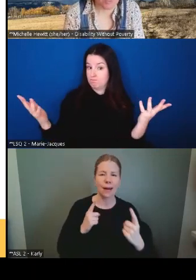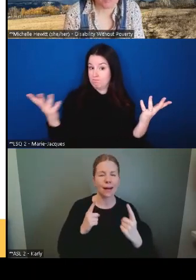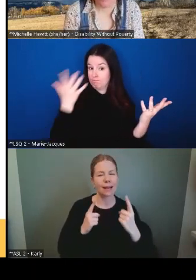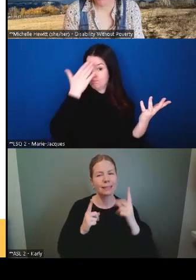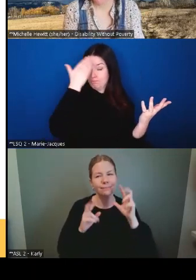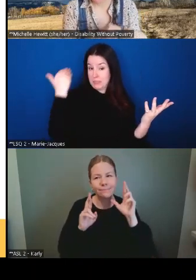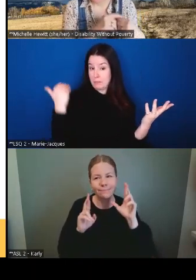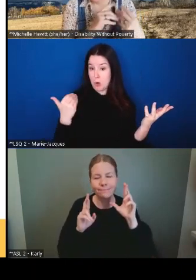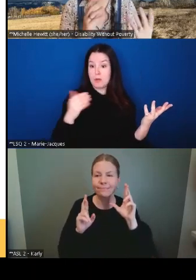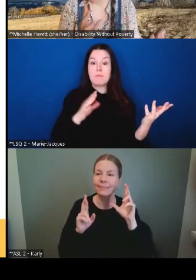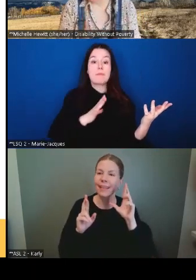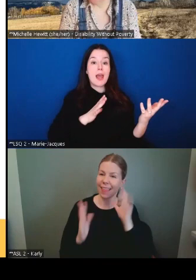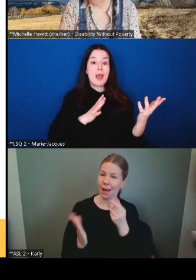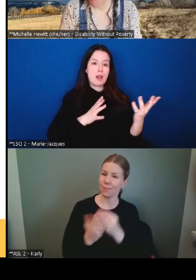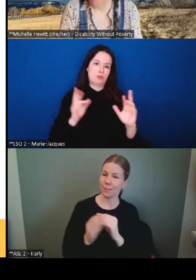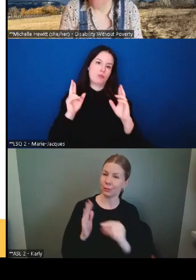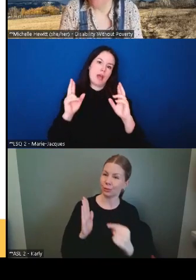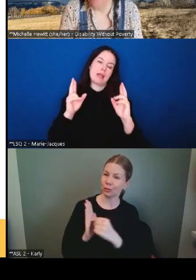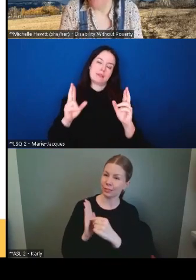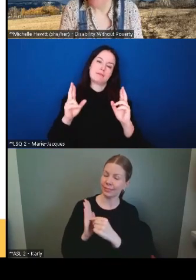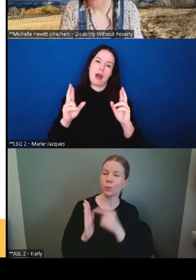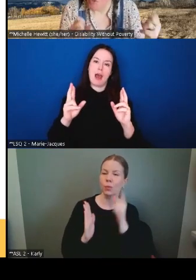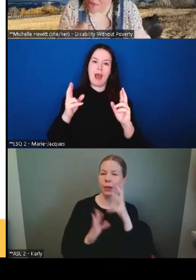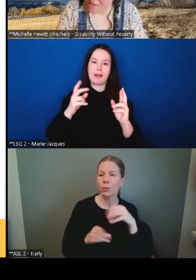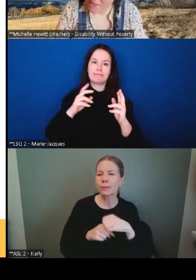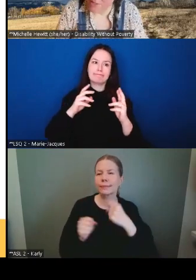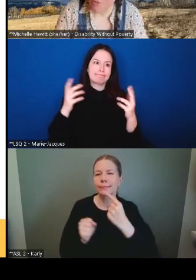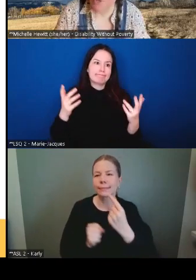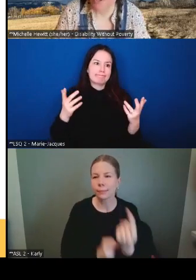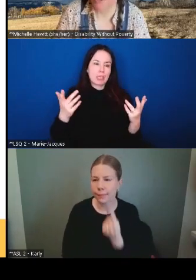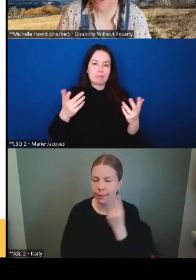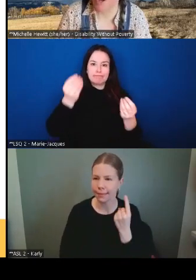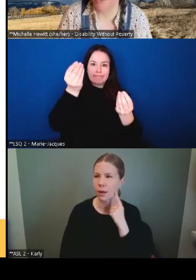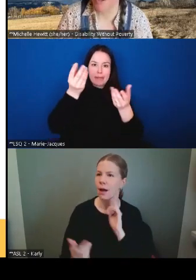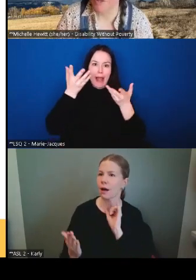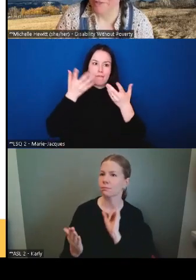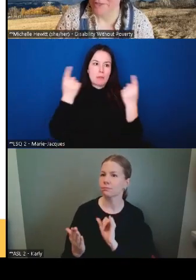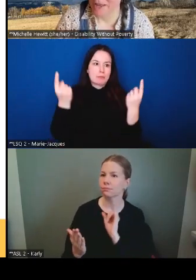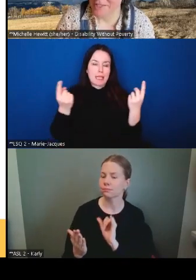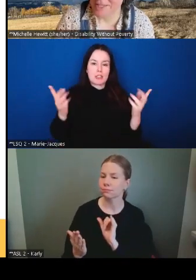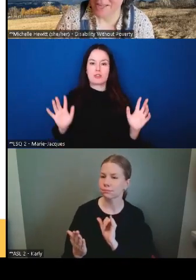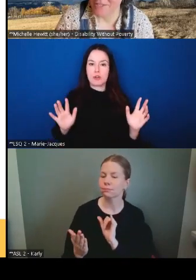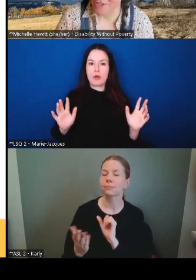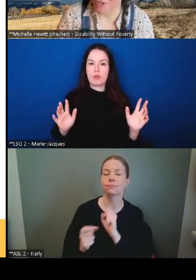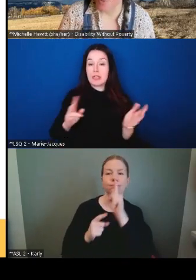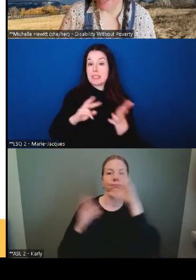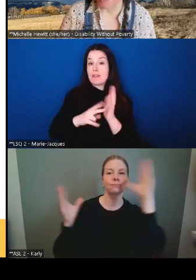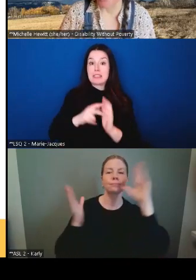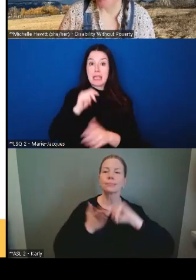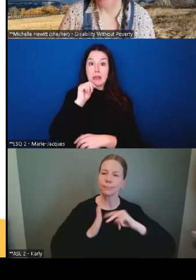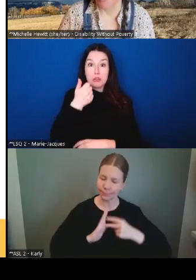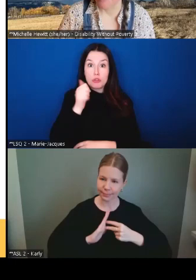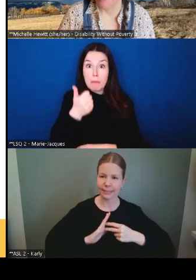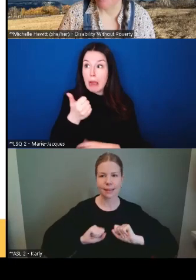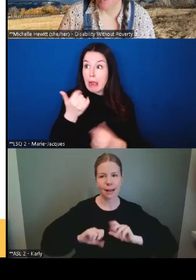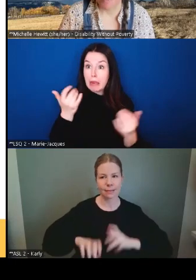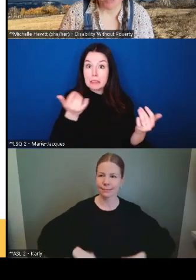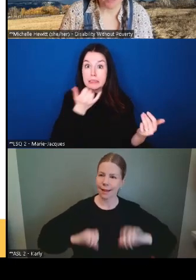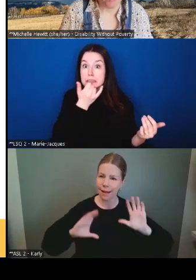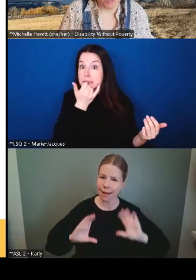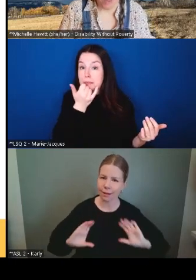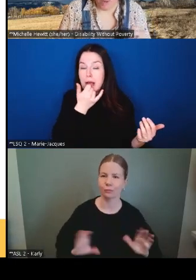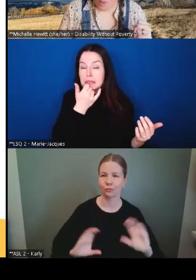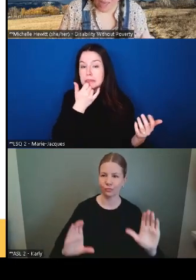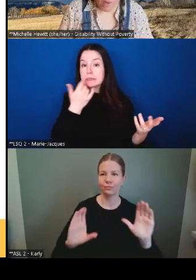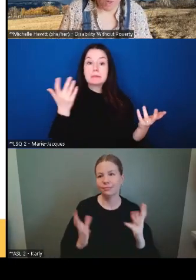espérons bien que nous allons apprendre quelque chose. Alors, peu importe ce que nous apprenons demain, bien, ça va